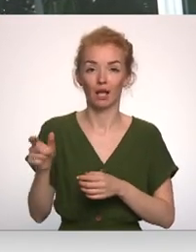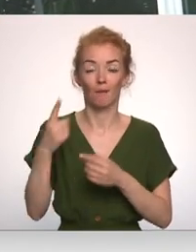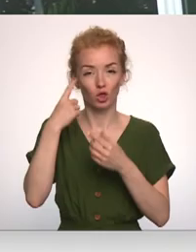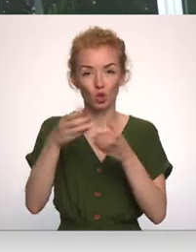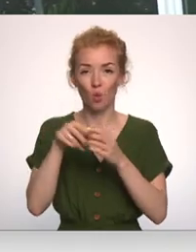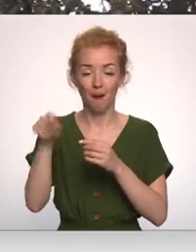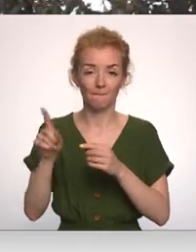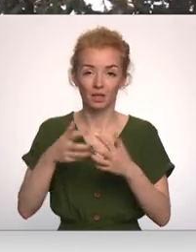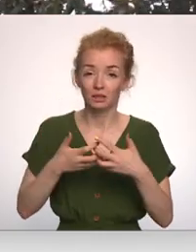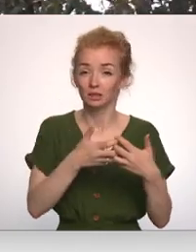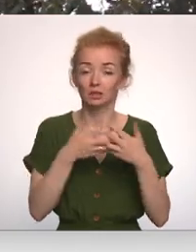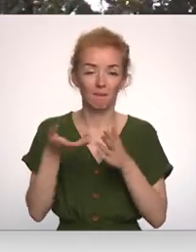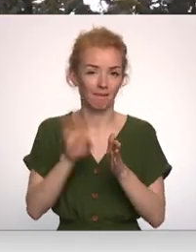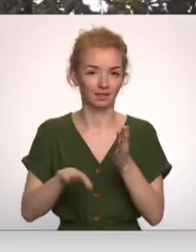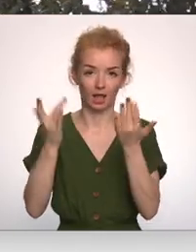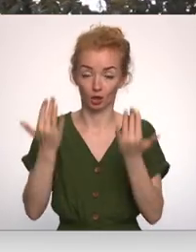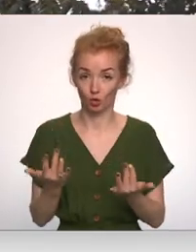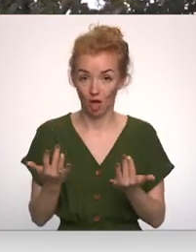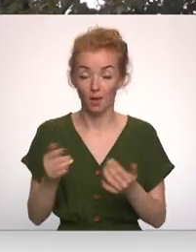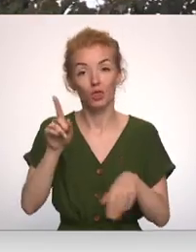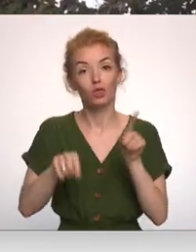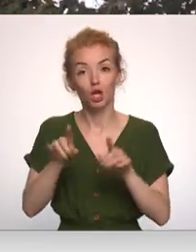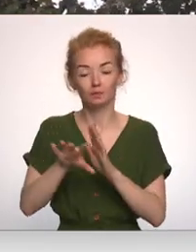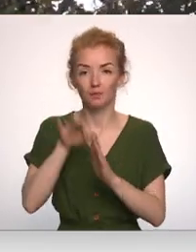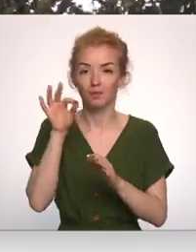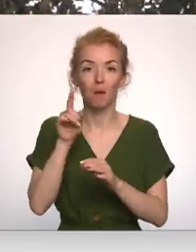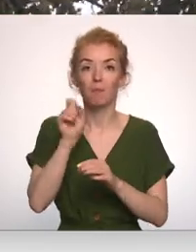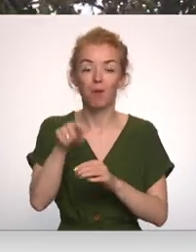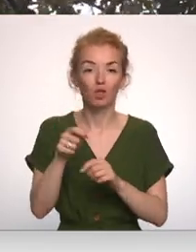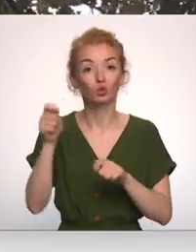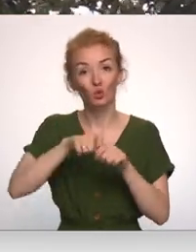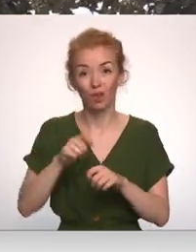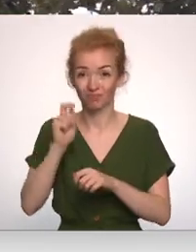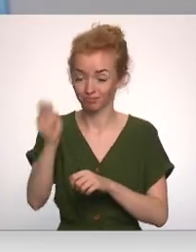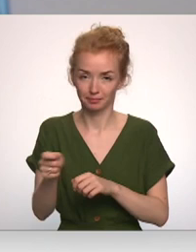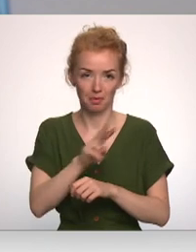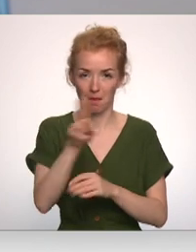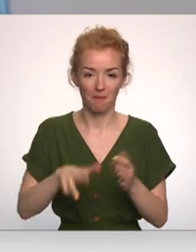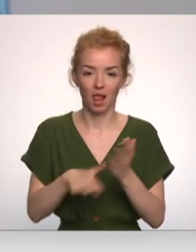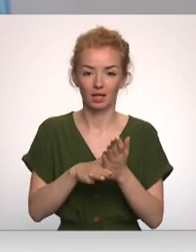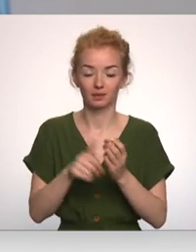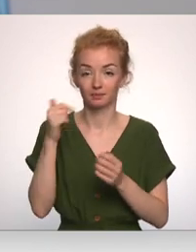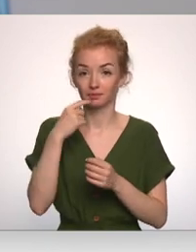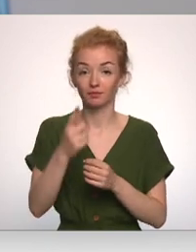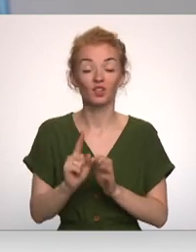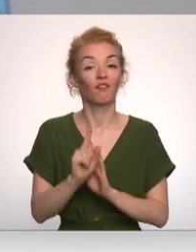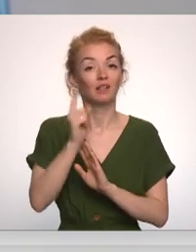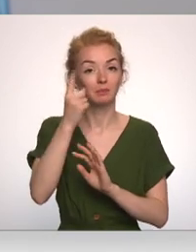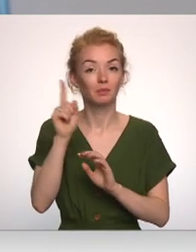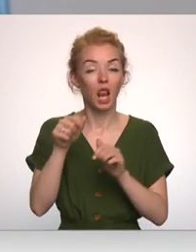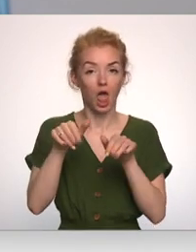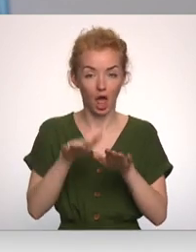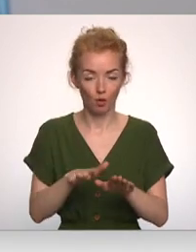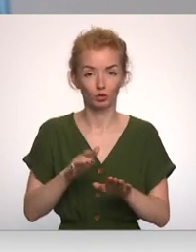ilgi un bez īpašiem rezultātiem. Atsevišķos gadījumos nelīdz pat arī uzliktie naudas sodi. Ir vispirms šis lēmums, kurā